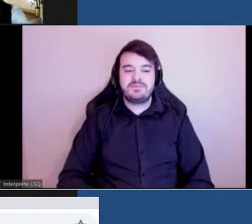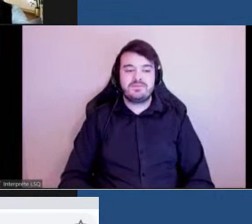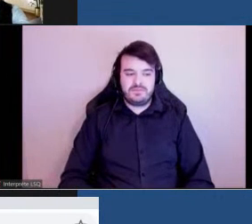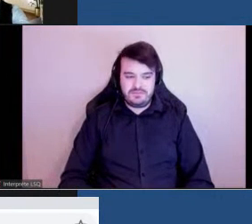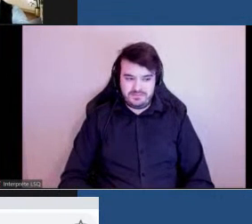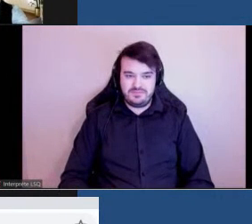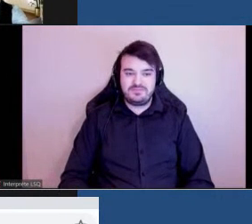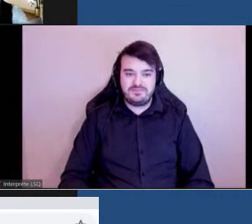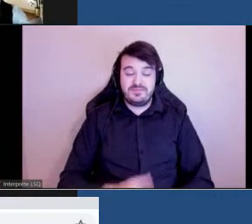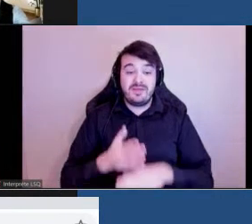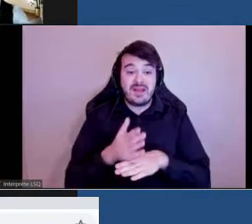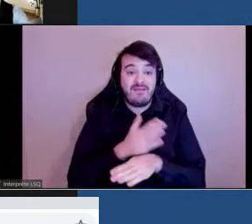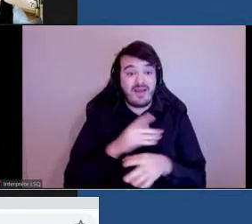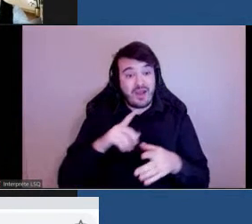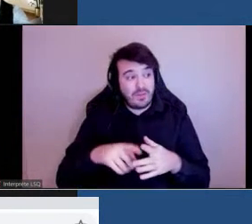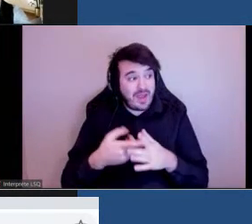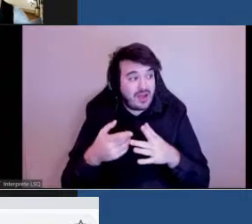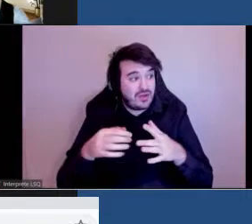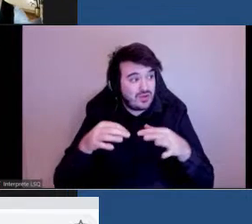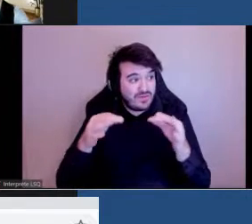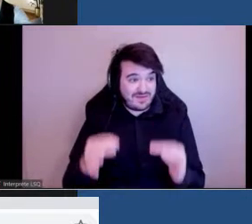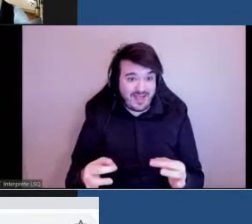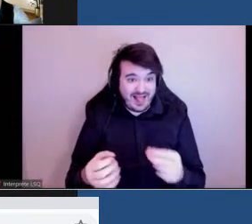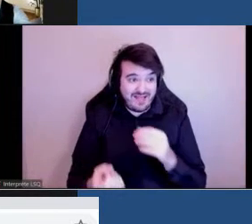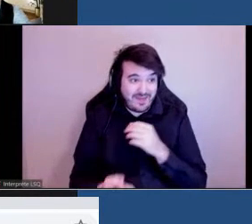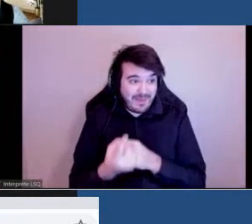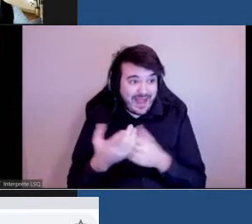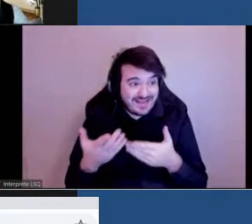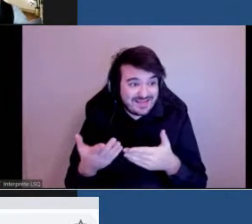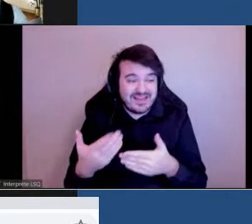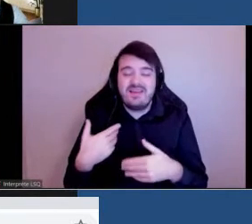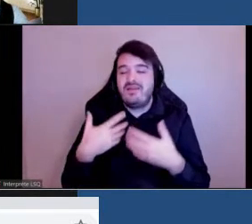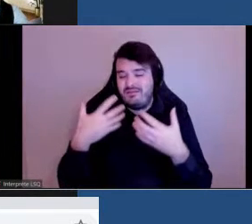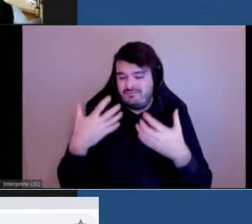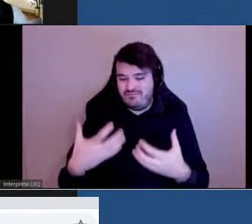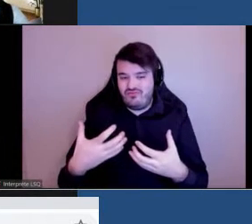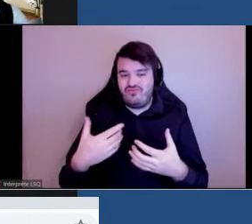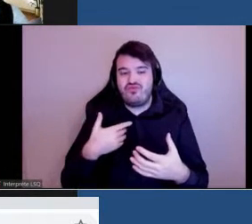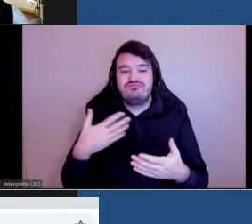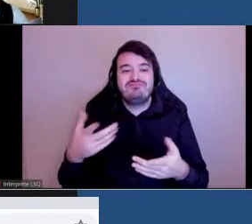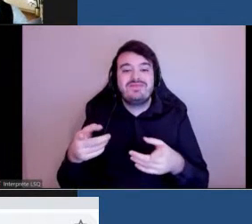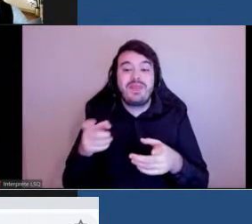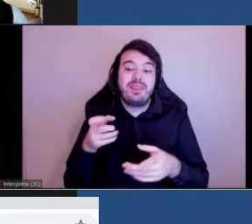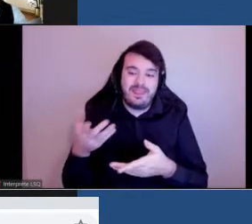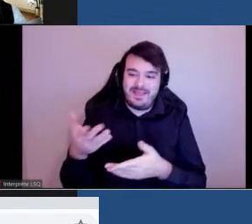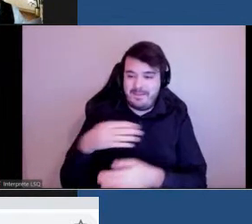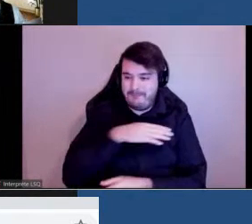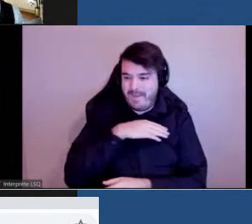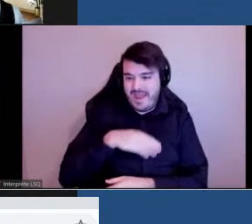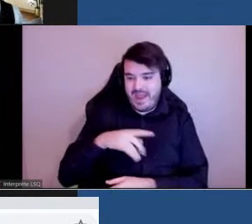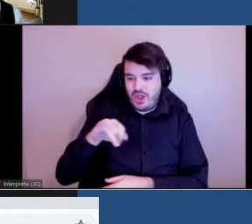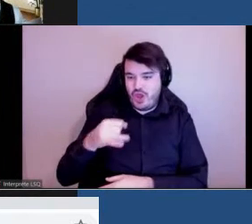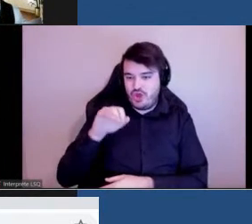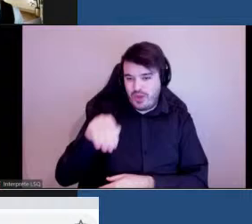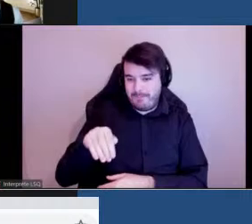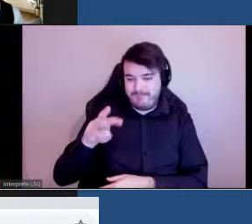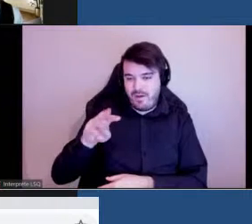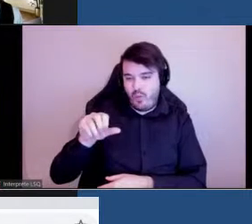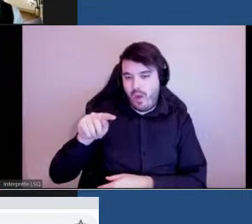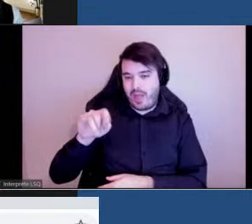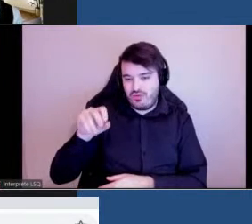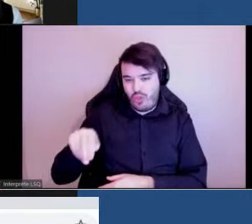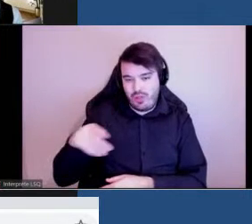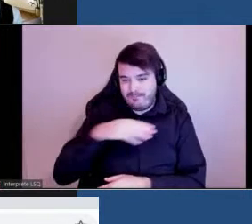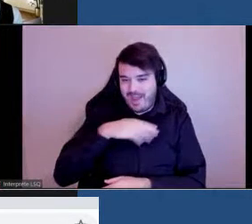Avant de commencer cet événement officiellement, je voudrais inviter le maire Jim Watson à dire quelques